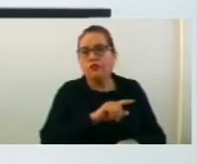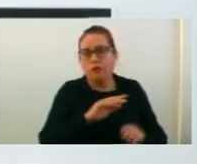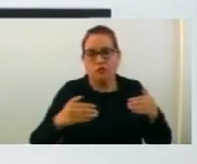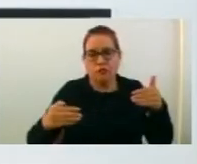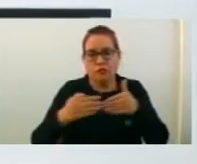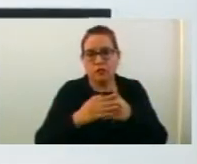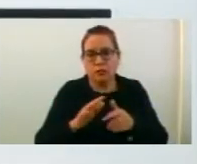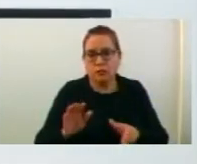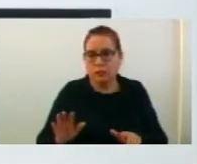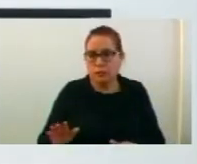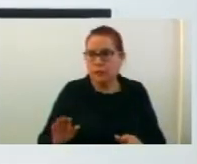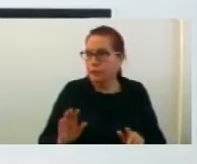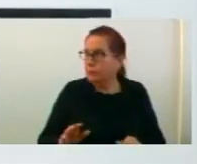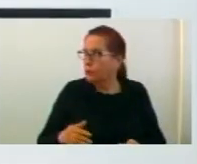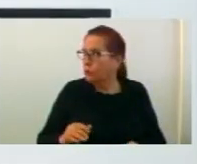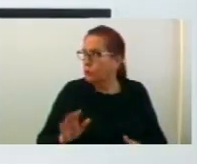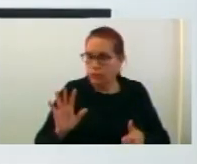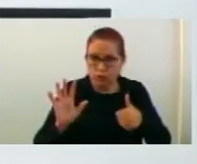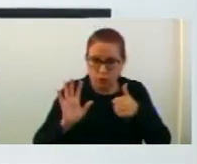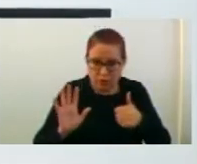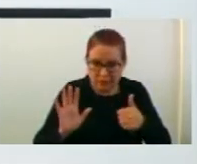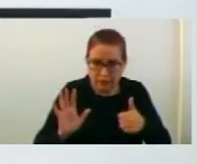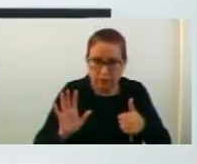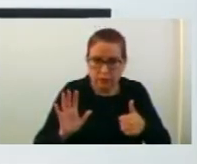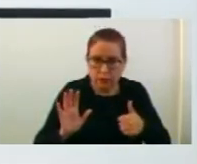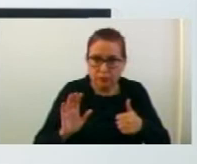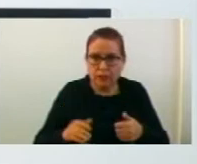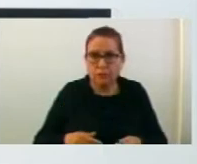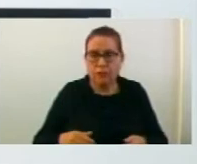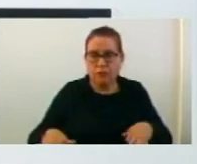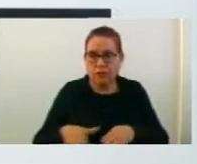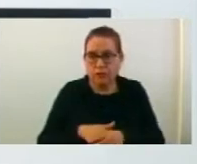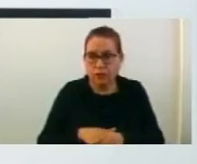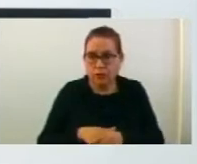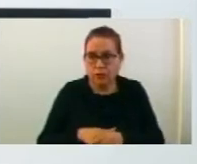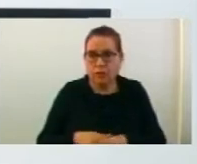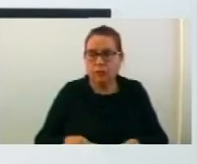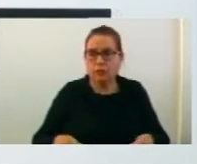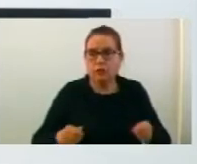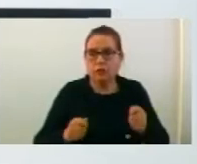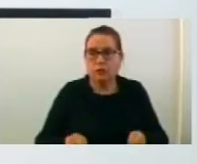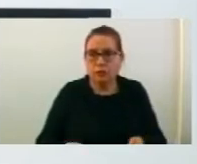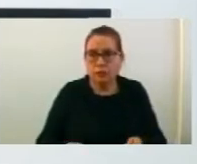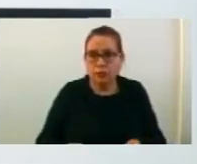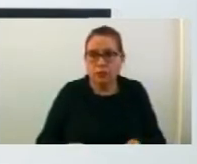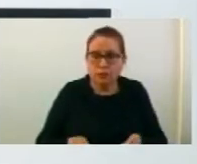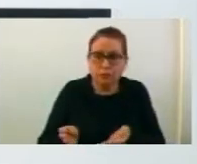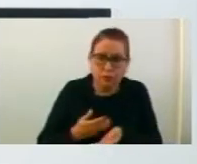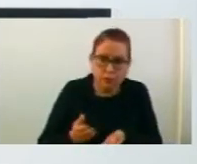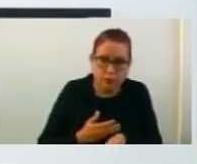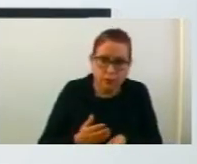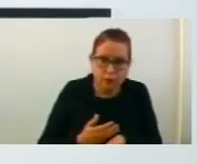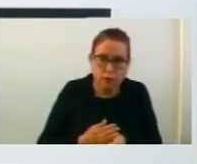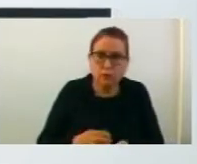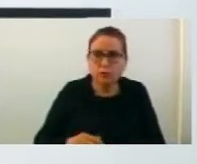овие шест вработувања што во метот ги бараме, не ни се одобрат. Тогаш библиотеката ке работи само